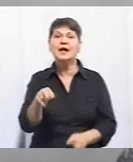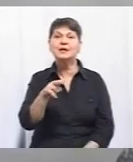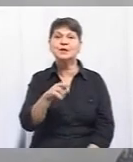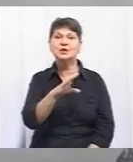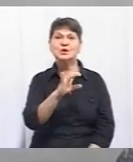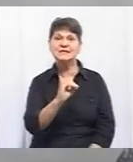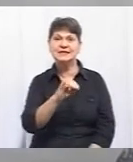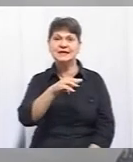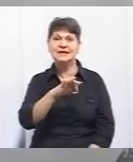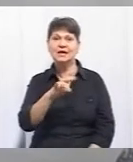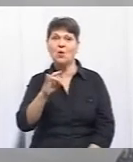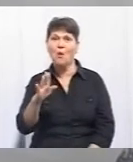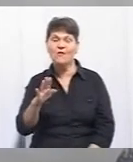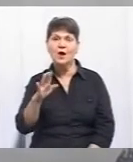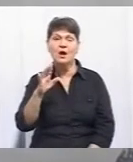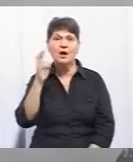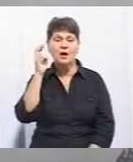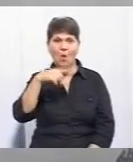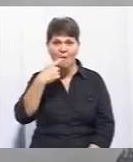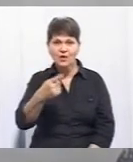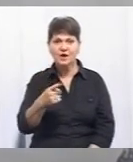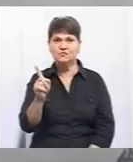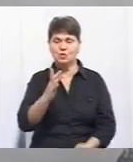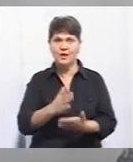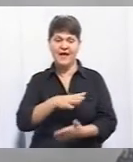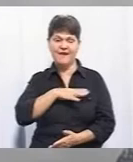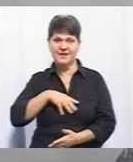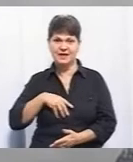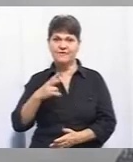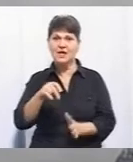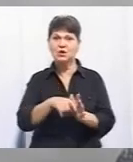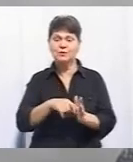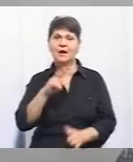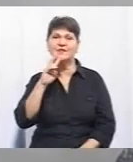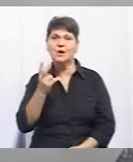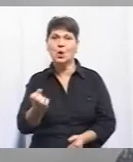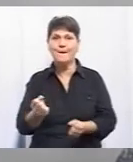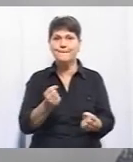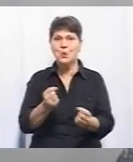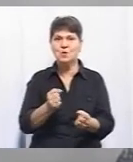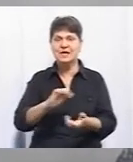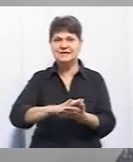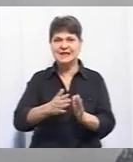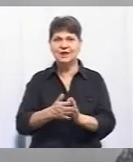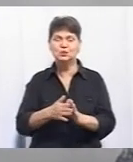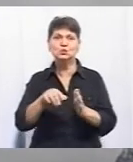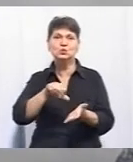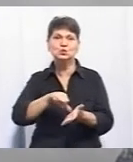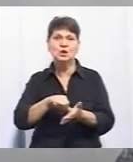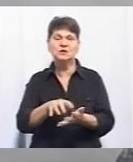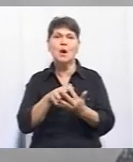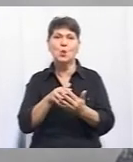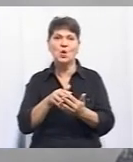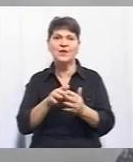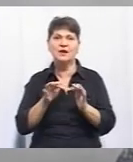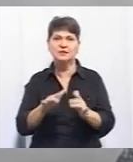сюжеті, який говорив про те, що він є ветераном війни на Донбасі, два роки бореться за статус учасника бойових дій, звертався